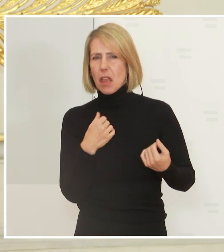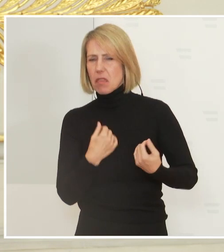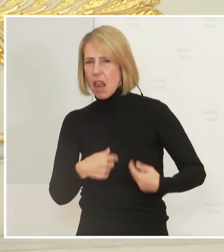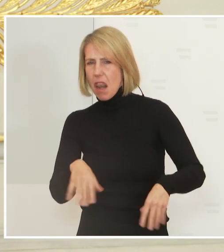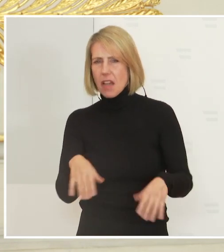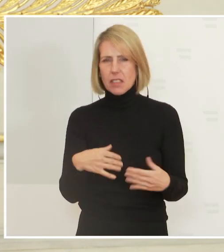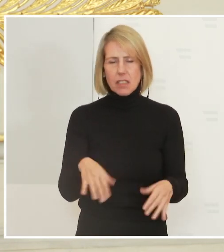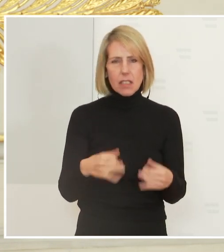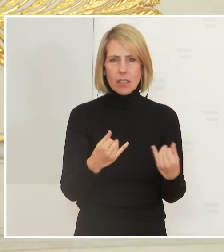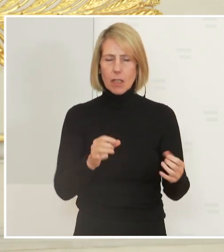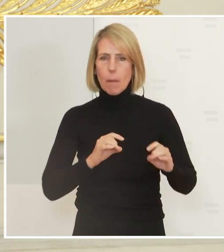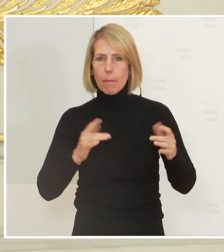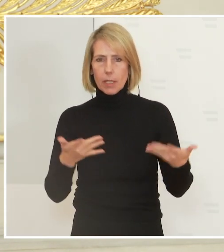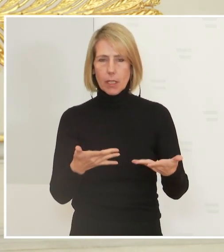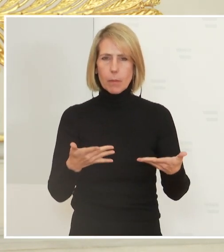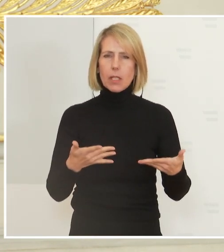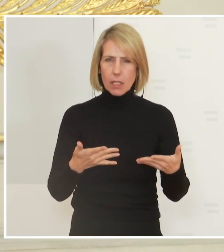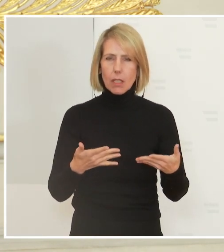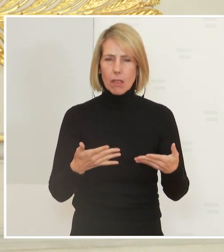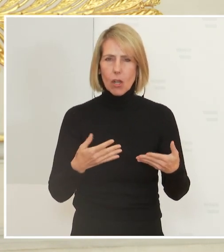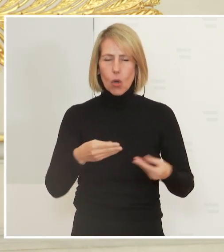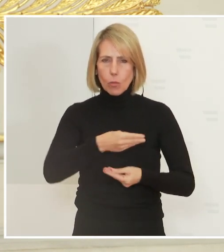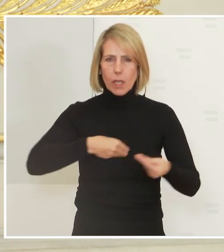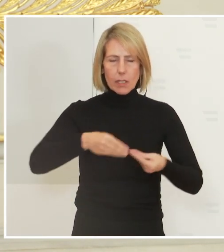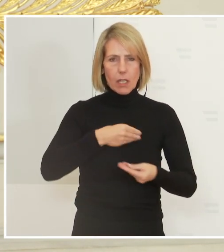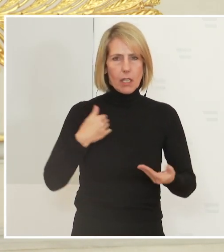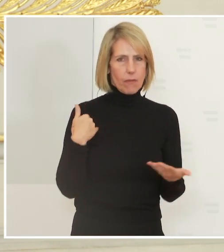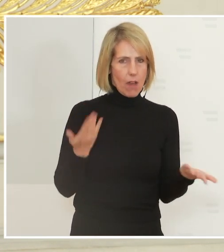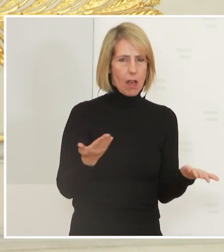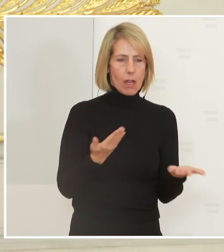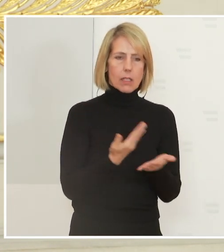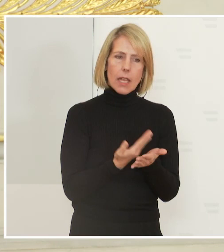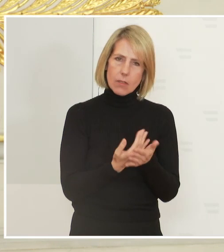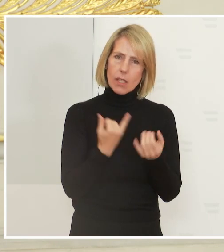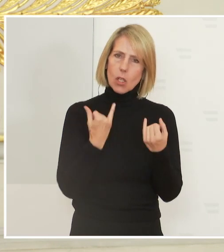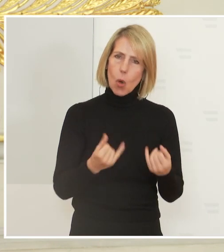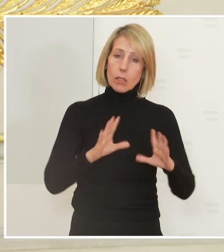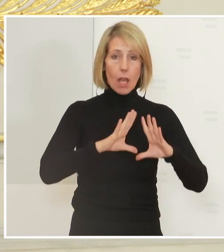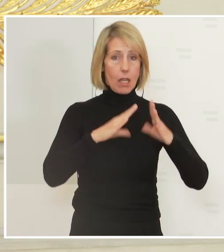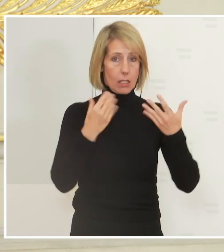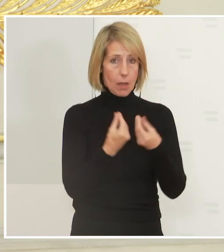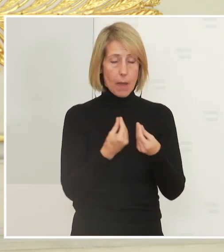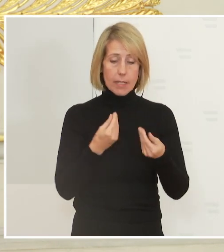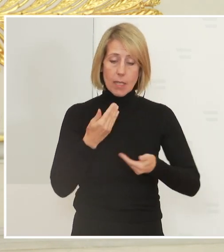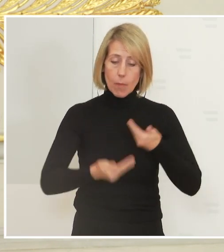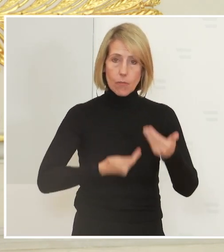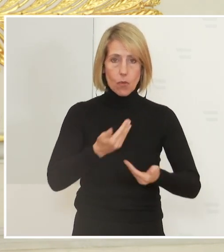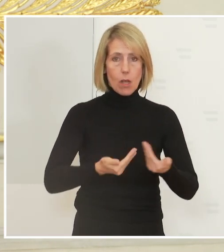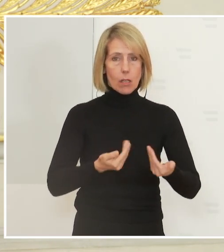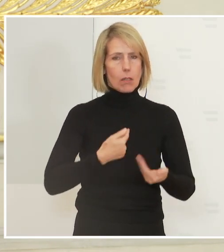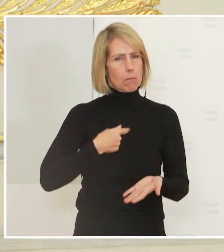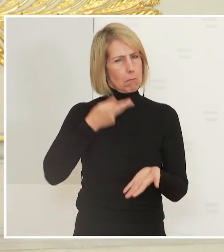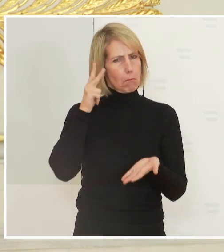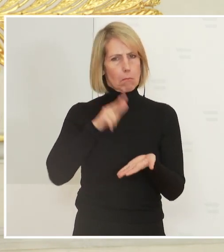im Umgang mit der Pandemie breitgemacht worden ist. Ich bekenne mich daher zu diesen gemeinsamen Vorgehen, das heute, glaube ich, auch